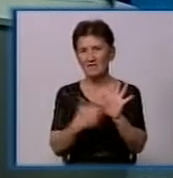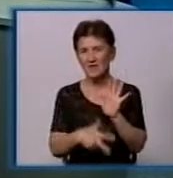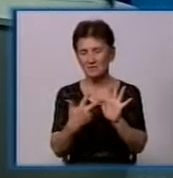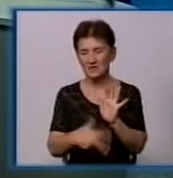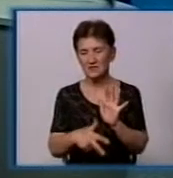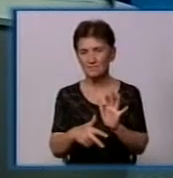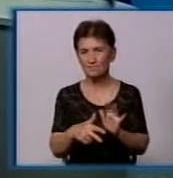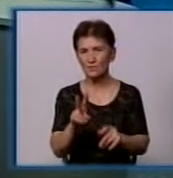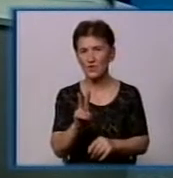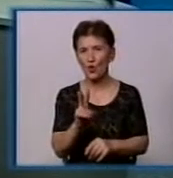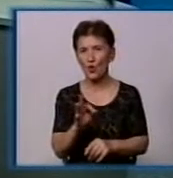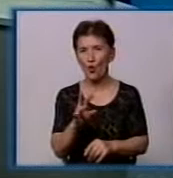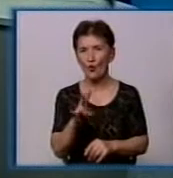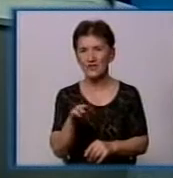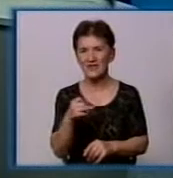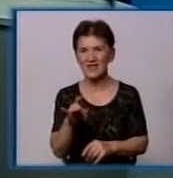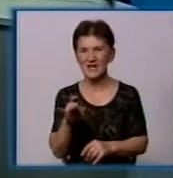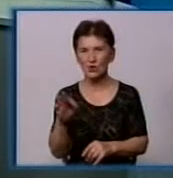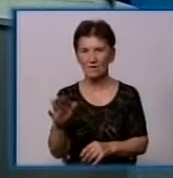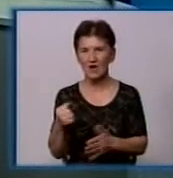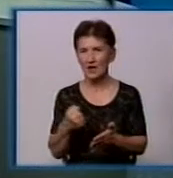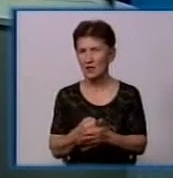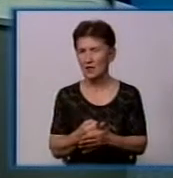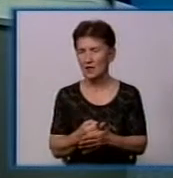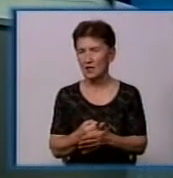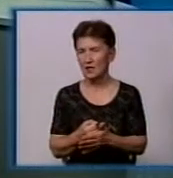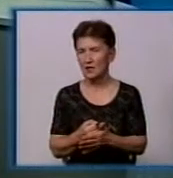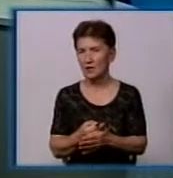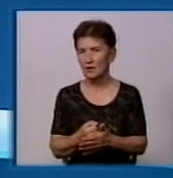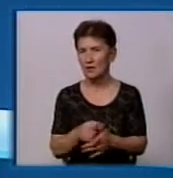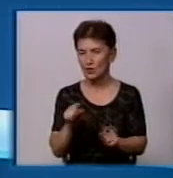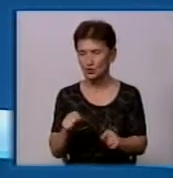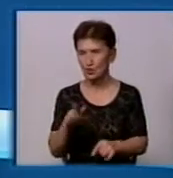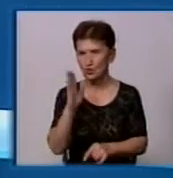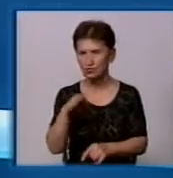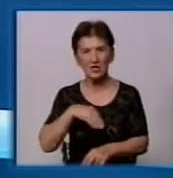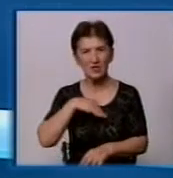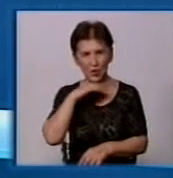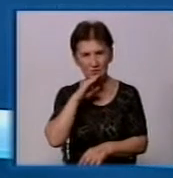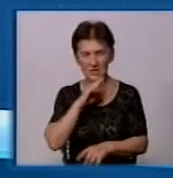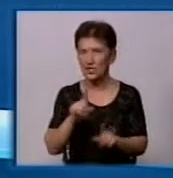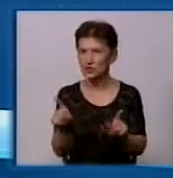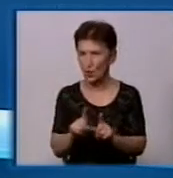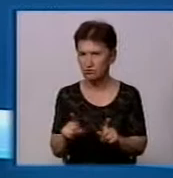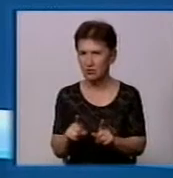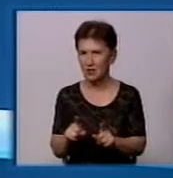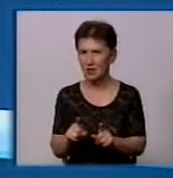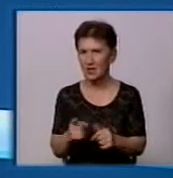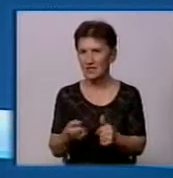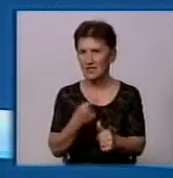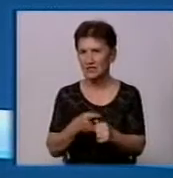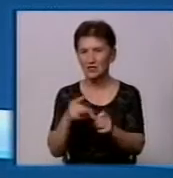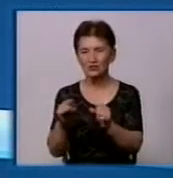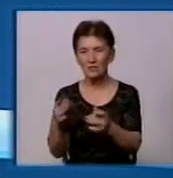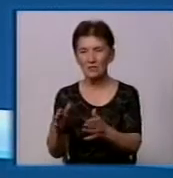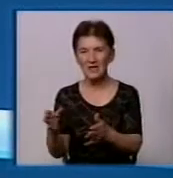сортування сміття, двокомпонентні, так, я наскільки розумію. Цього буде цілком досить, щоб, що називається, закрити